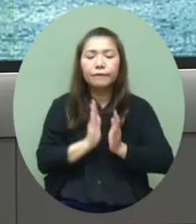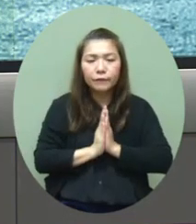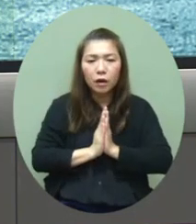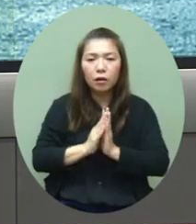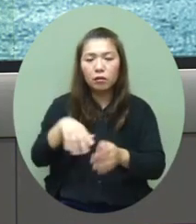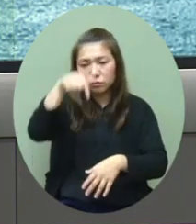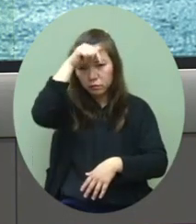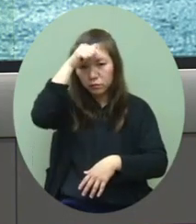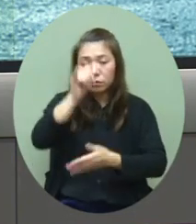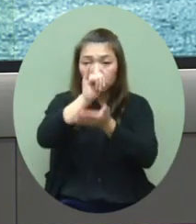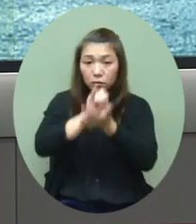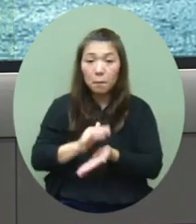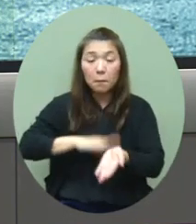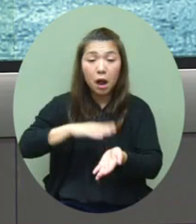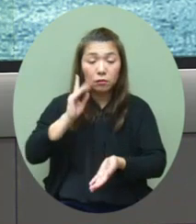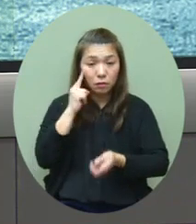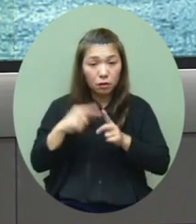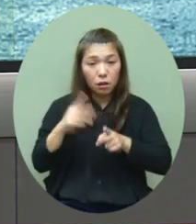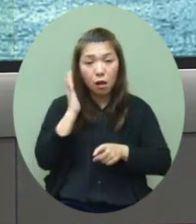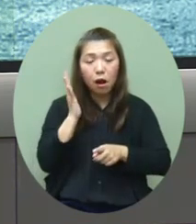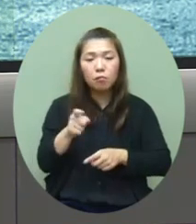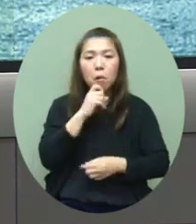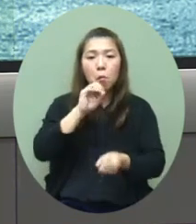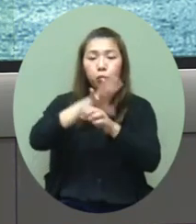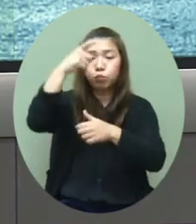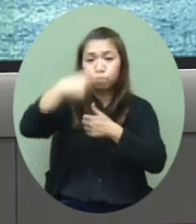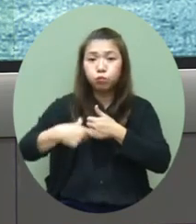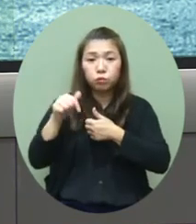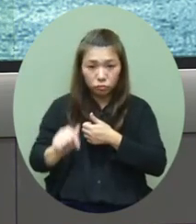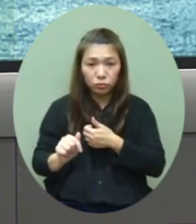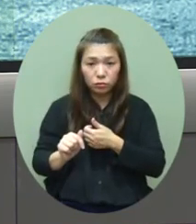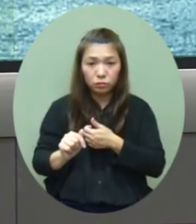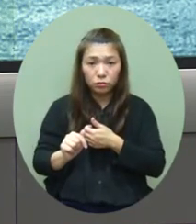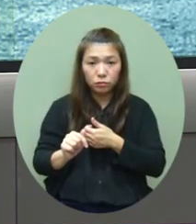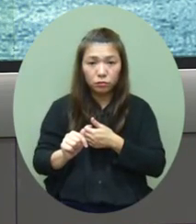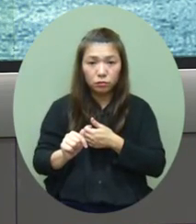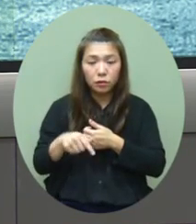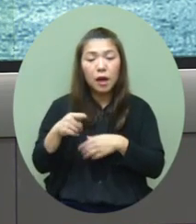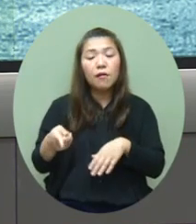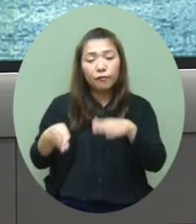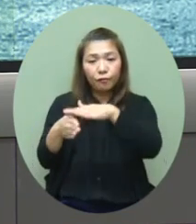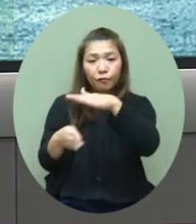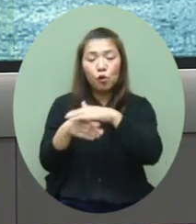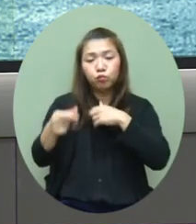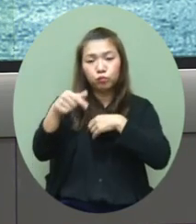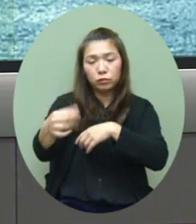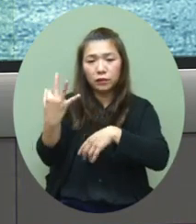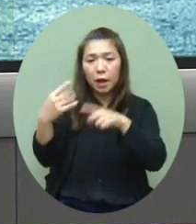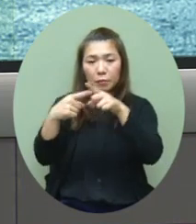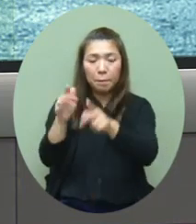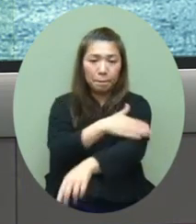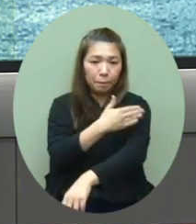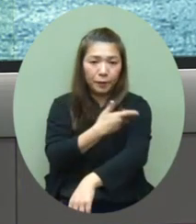医院留医的那位男病人确诊了2019的冠状病毒和他同房的三名员工